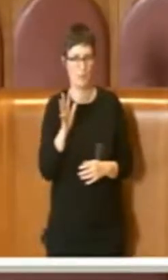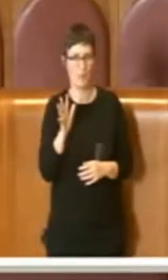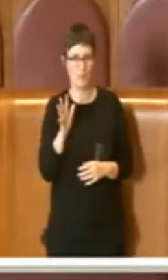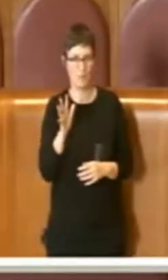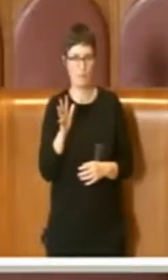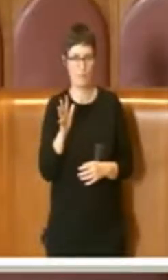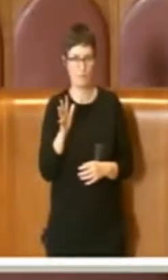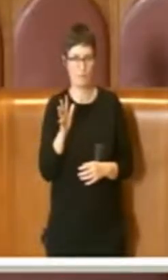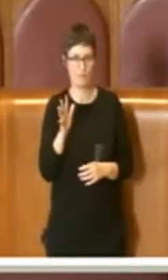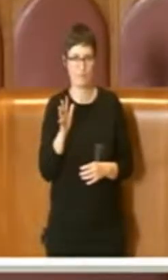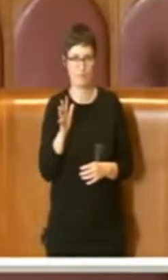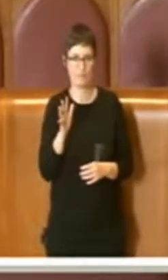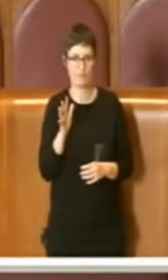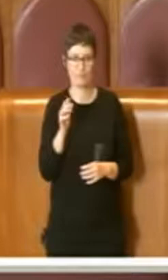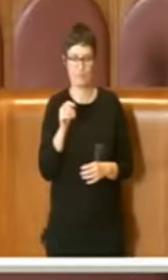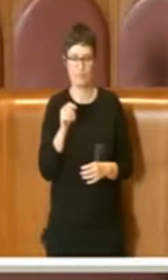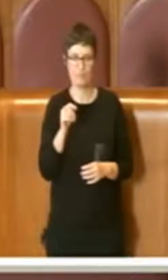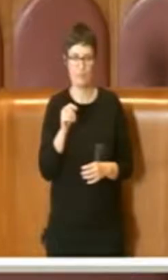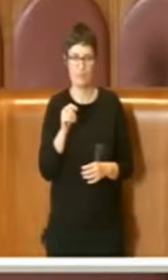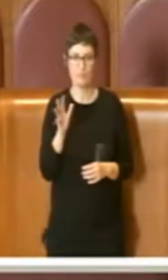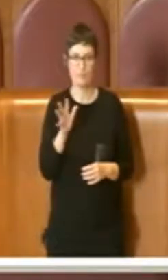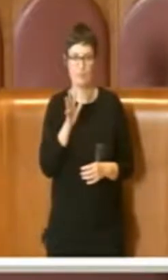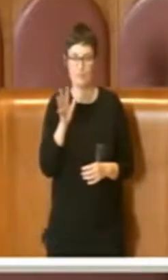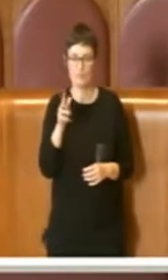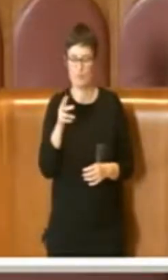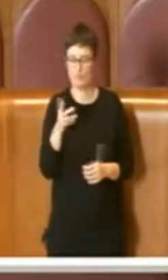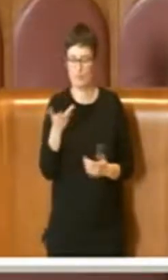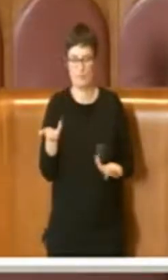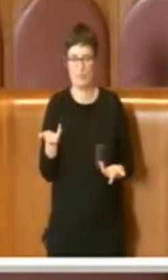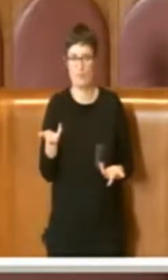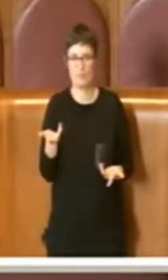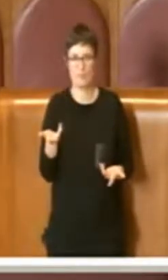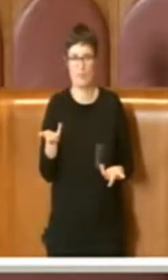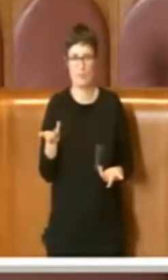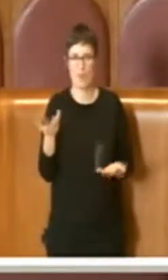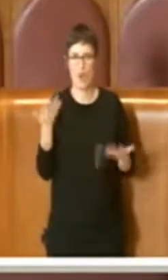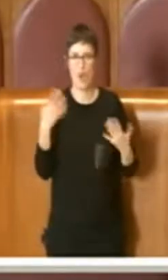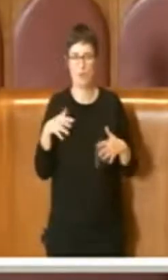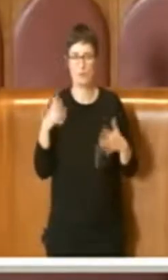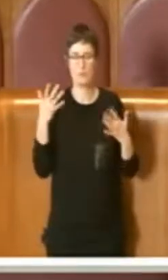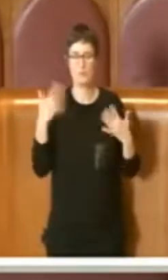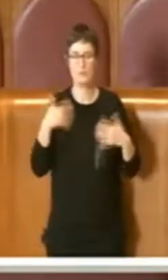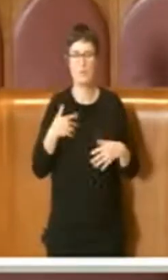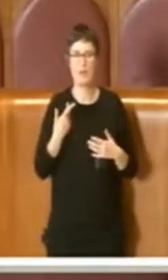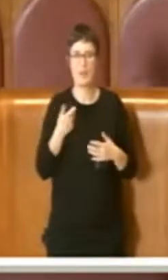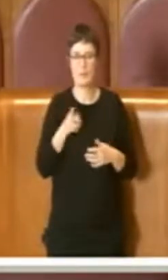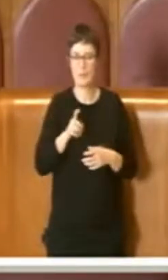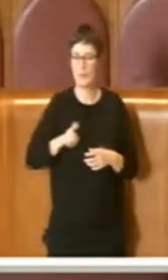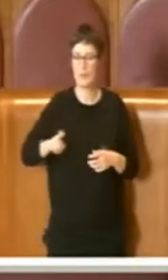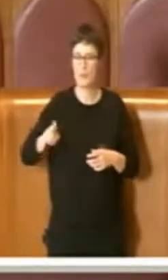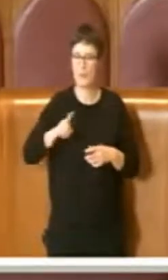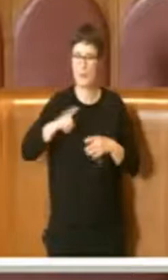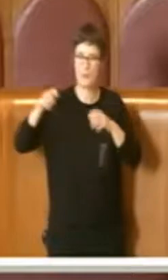la grande quantità, l'ingente quantità di pesticidi che sono